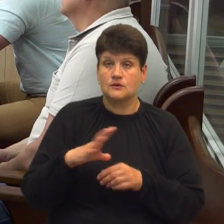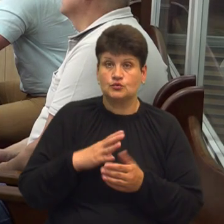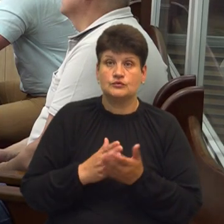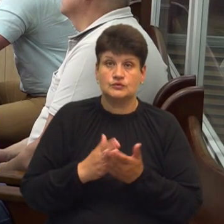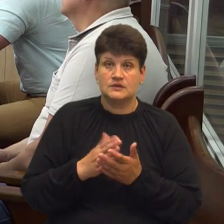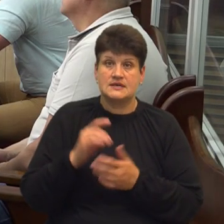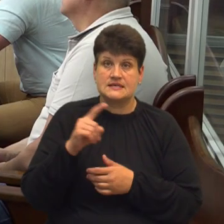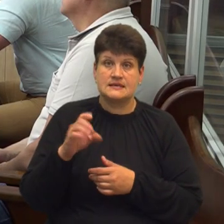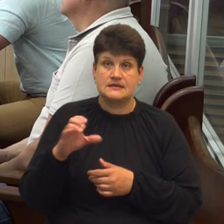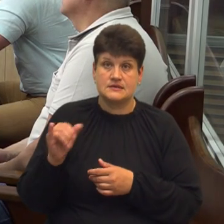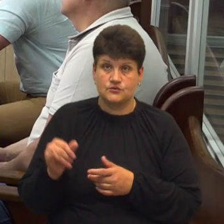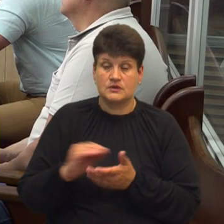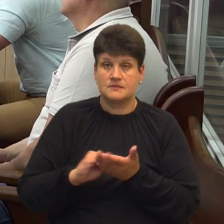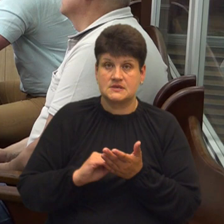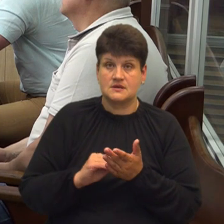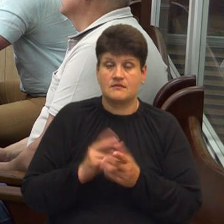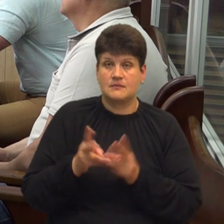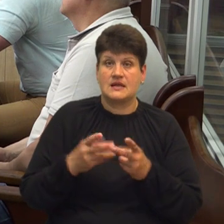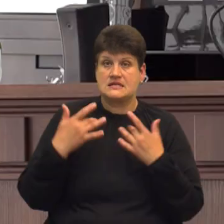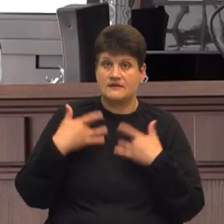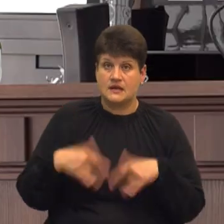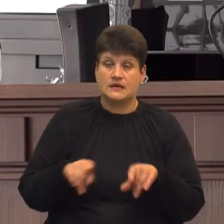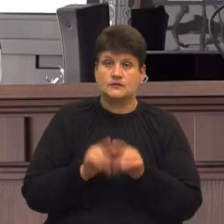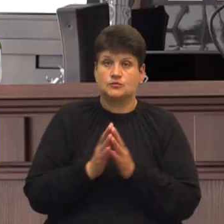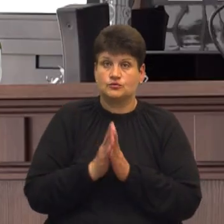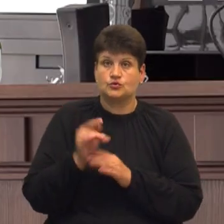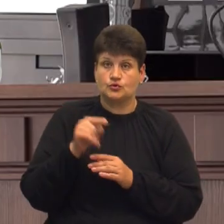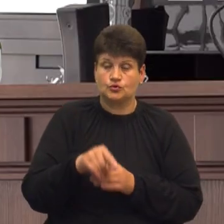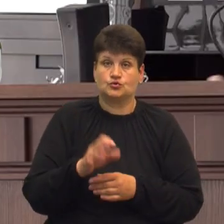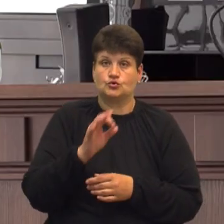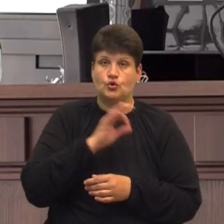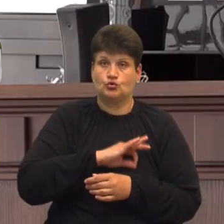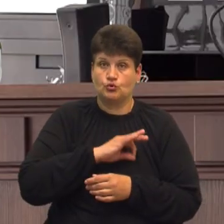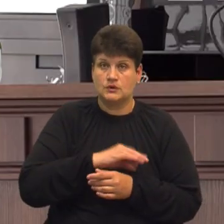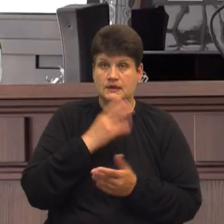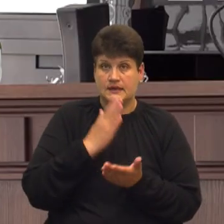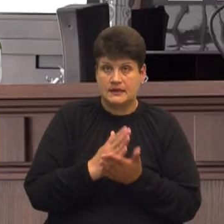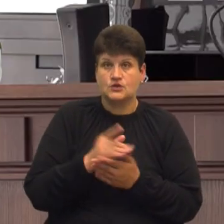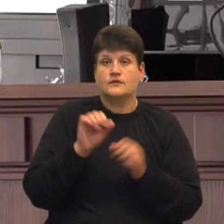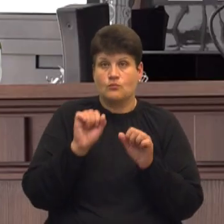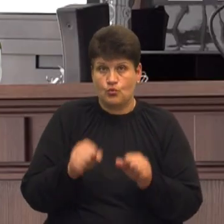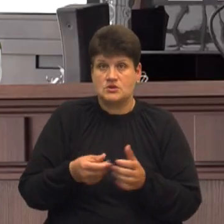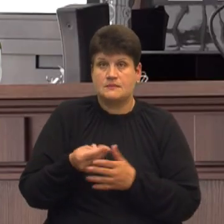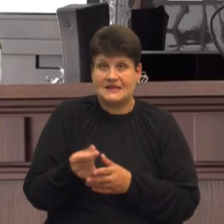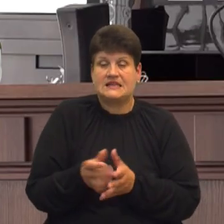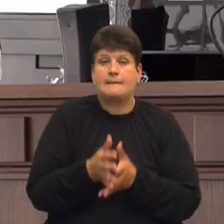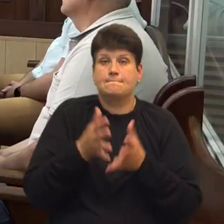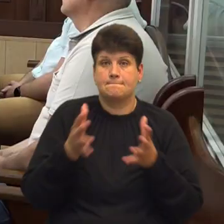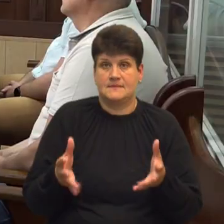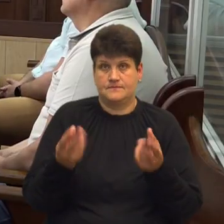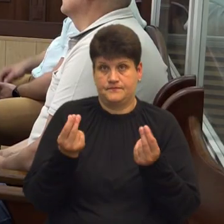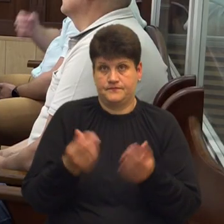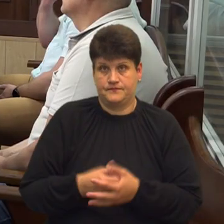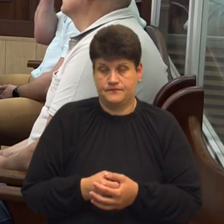ЗСУ, але не писав рапорт на звільнення. Також апелював до того, що доходи підозрювано освічать про те, що він змозі сплатити й більшу суму застави.